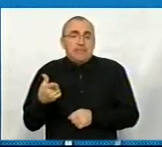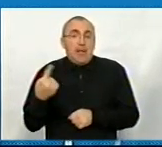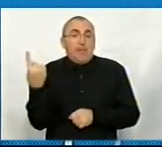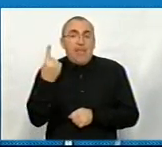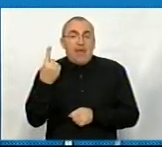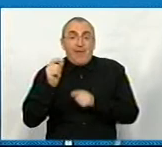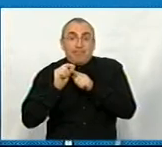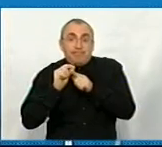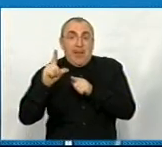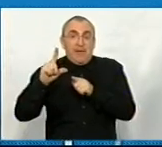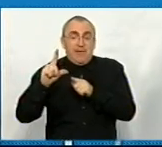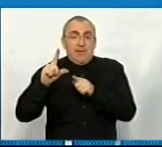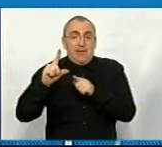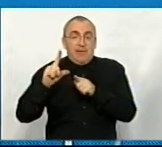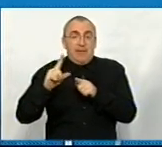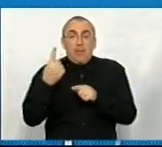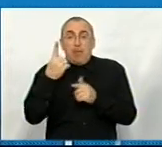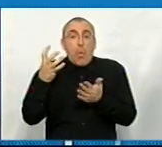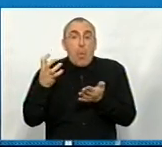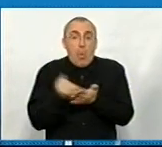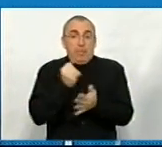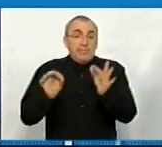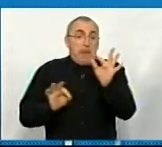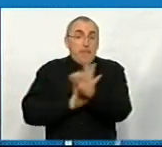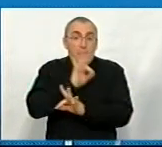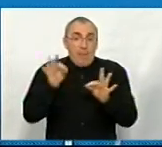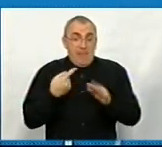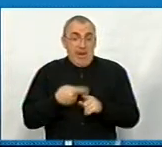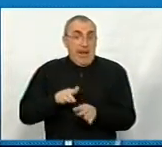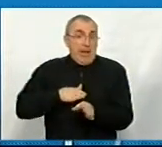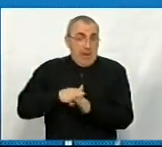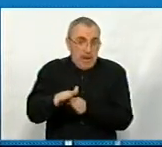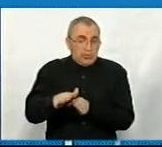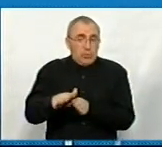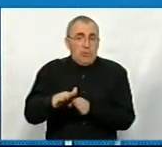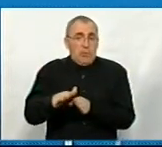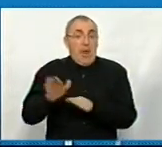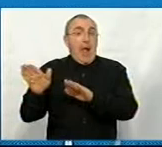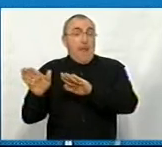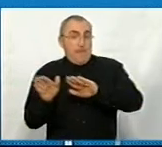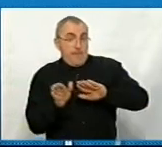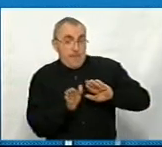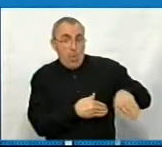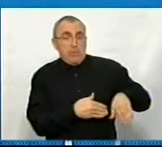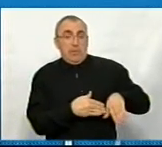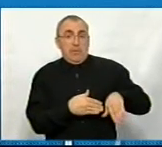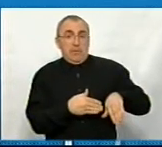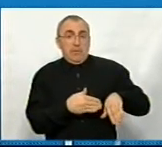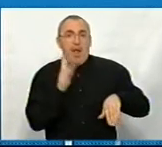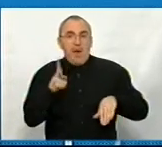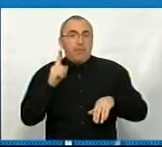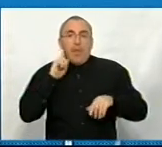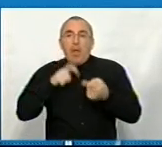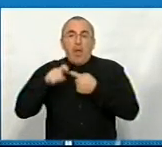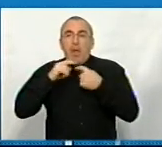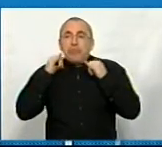перша ластівка, перший успішний проєкт, який ми реалізуємо. І потім, як сарафанне